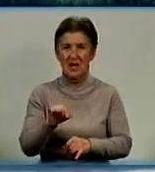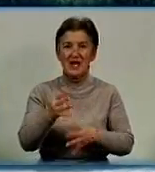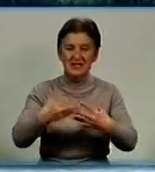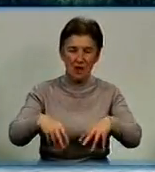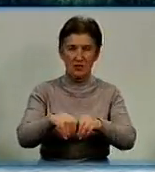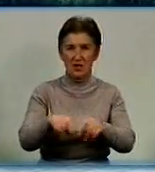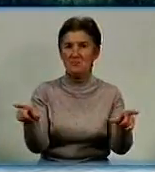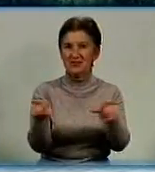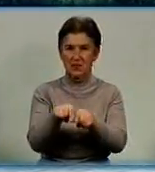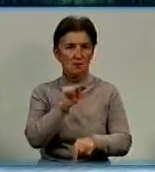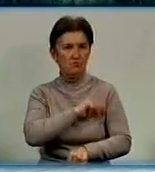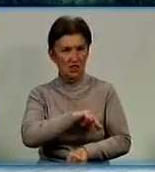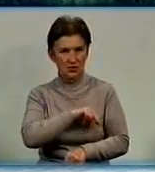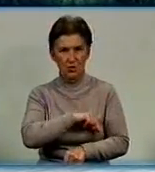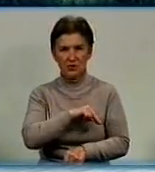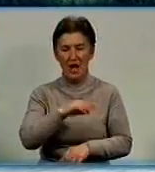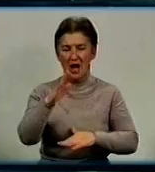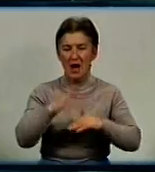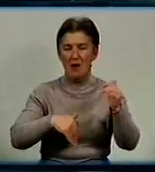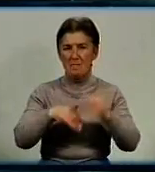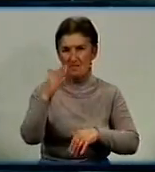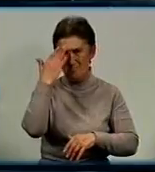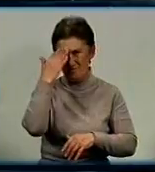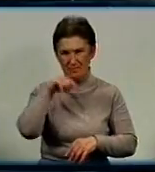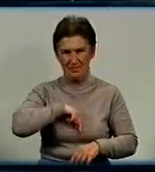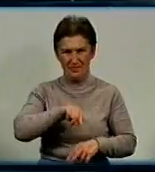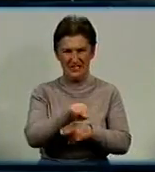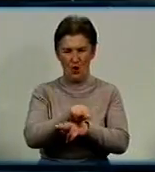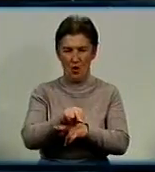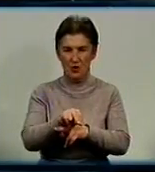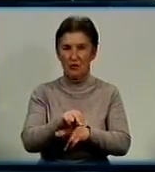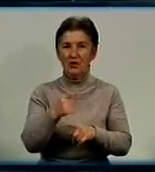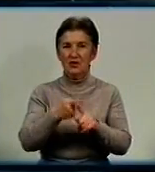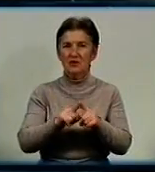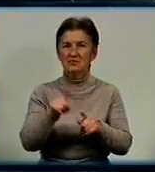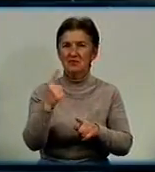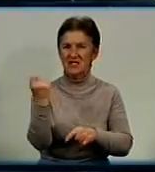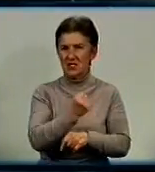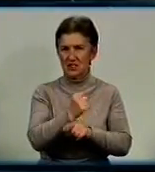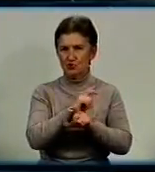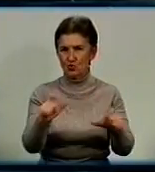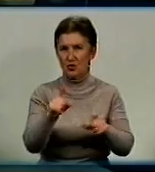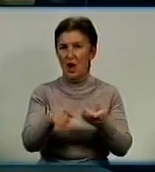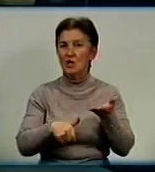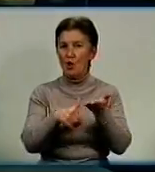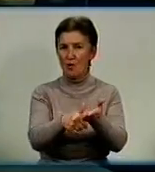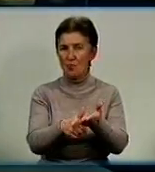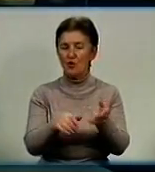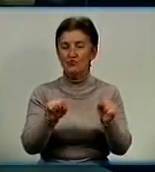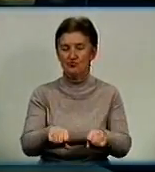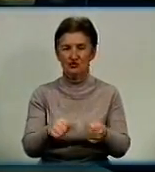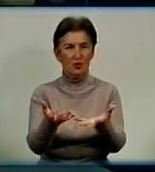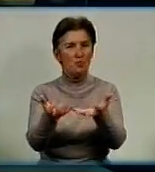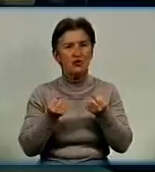Із ними працює практичний психолог. Сам центр розмістився в приміщенні недільної школи собору. Отримати ж допомогу за потреби тут